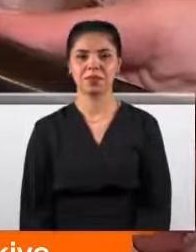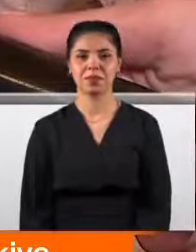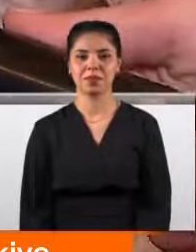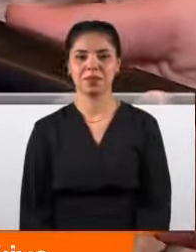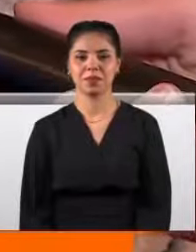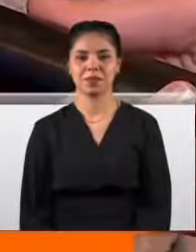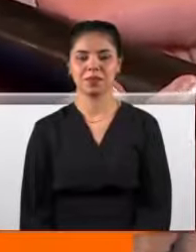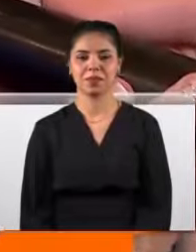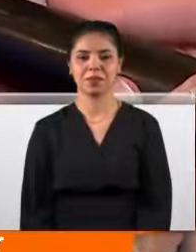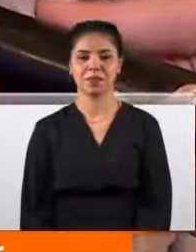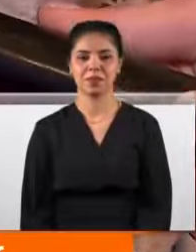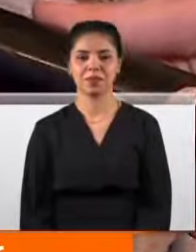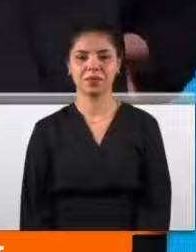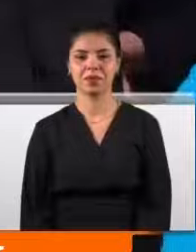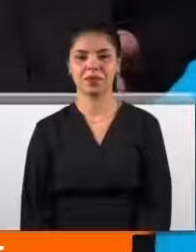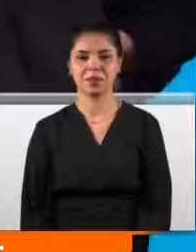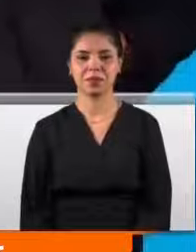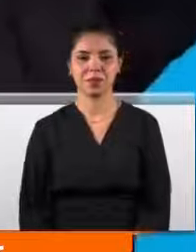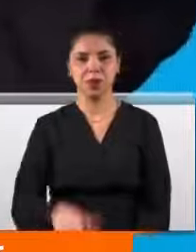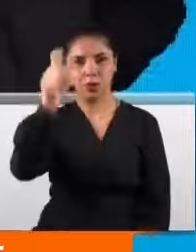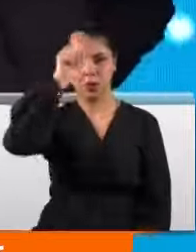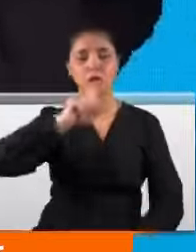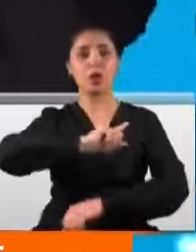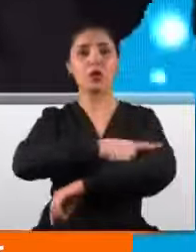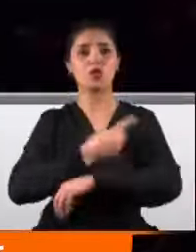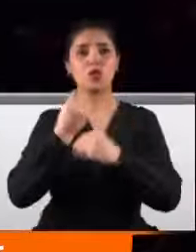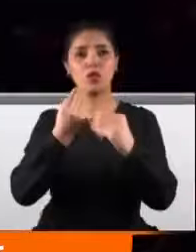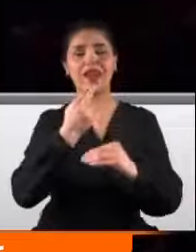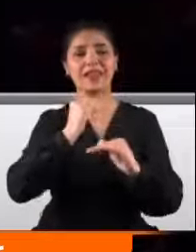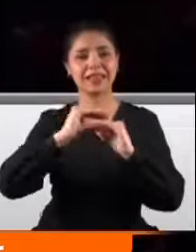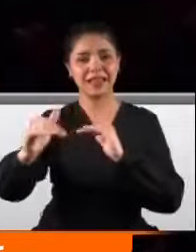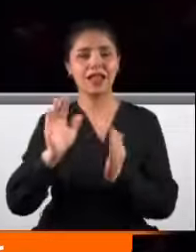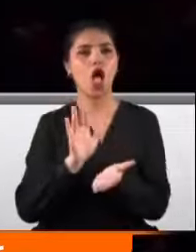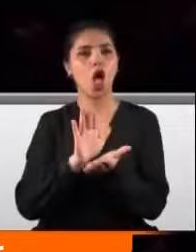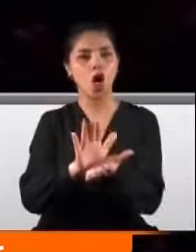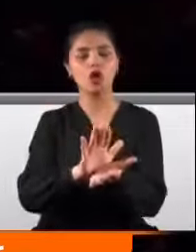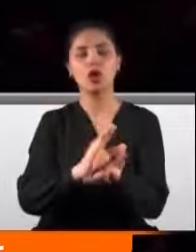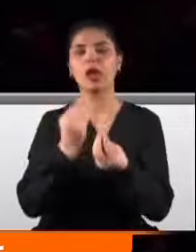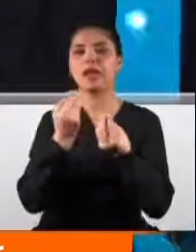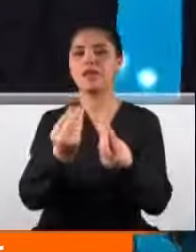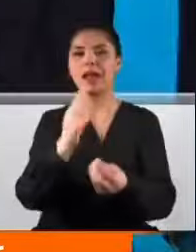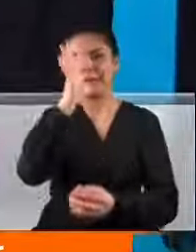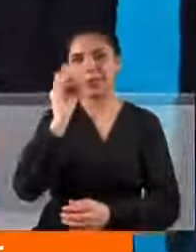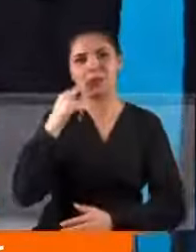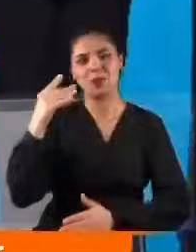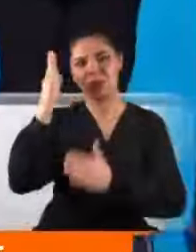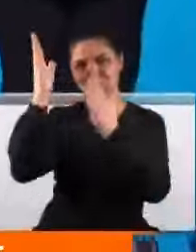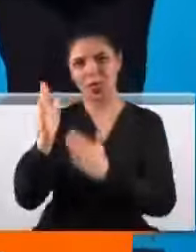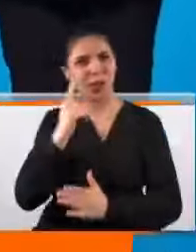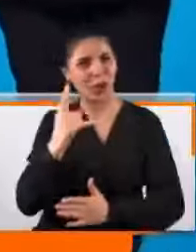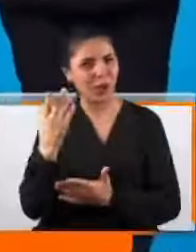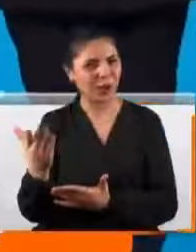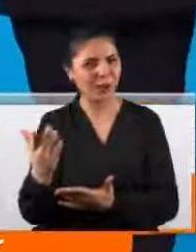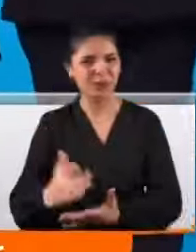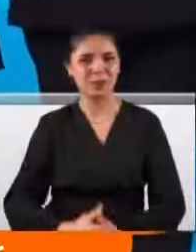Türkiye kadınlarla güçlenecek. Türkiye'ye güç veren kadınlar ödüllerini Cumhurbaşkanı Erdoğan'ın elinden aldı. Sayın Rabia